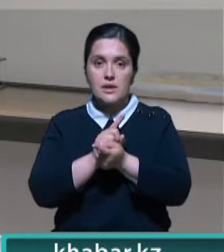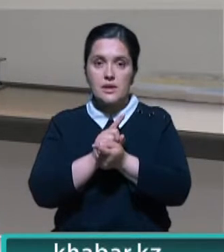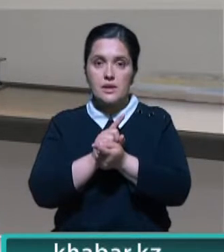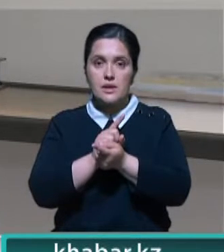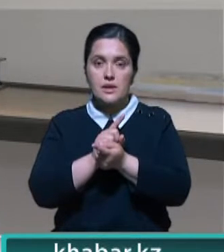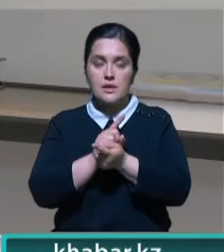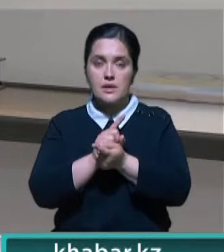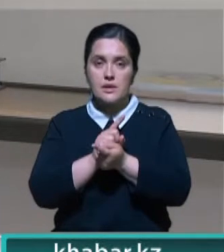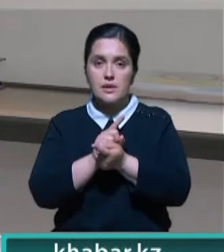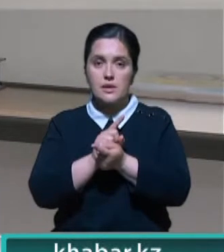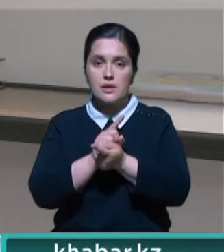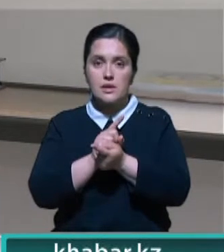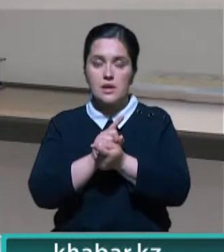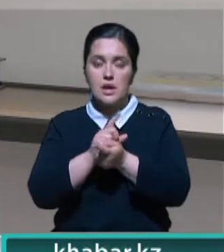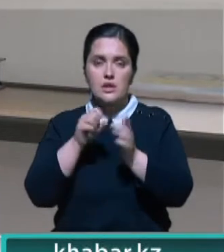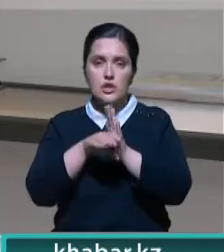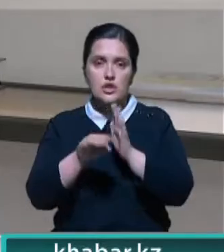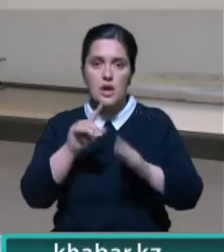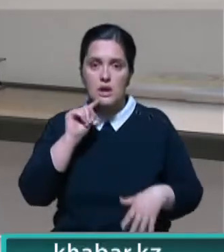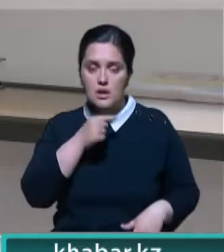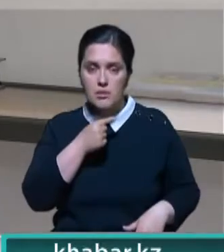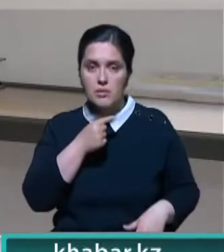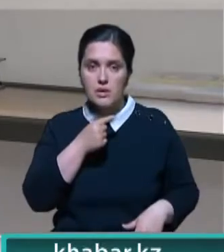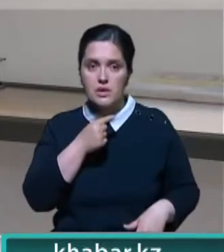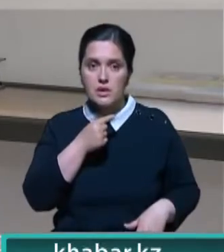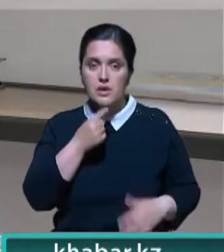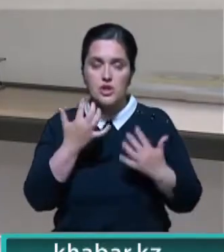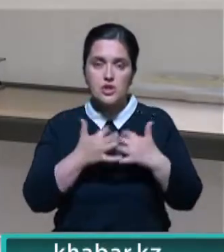не считая экономических, социальных.